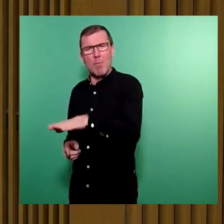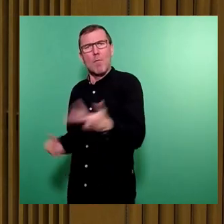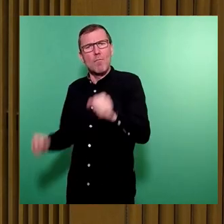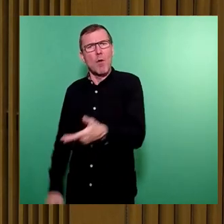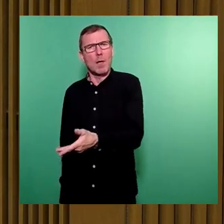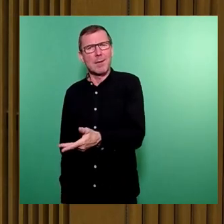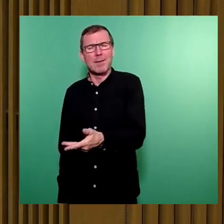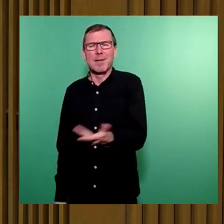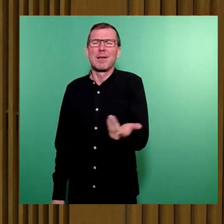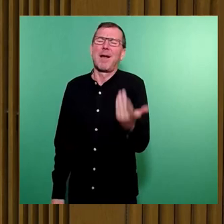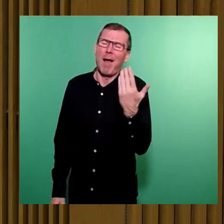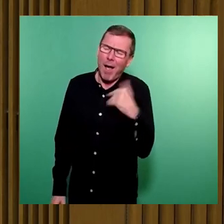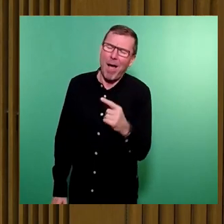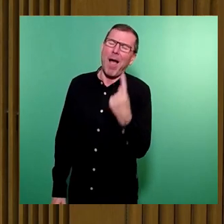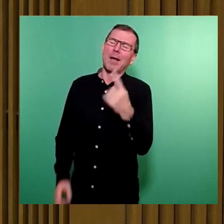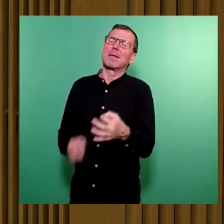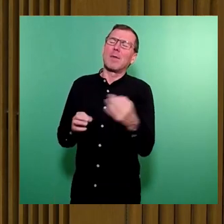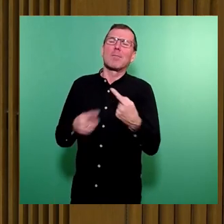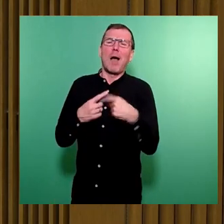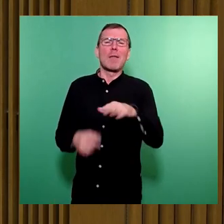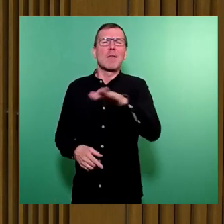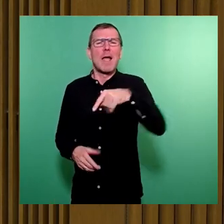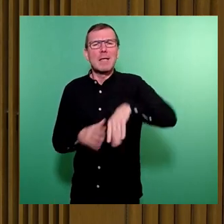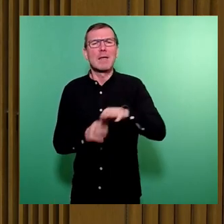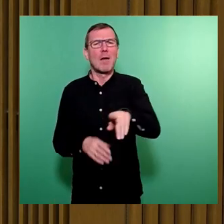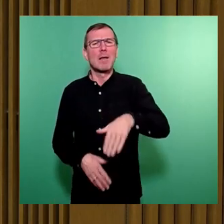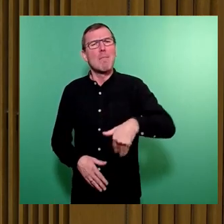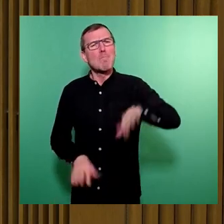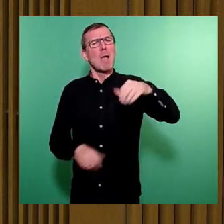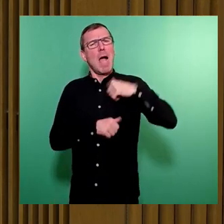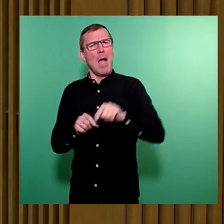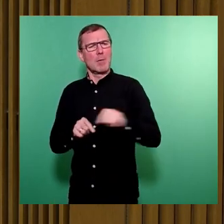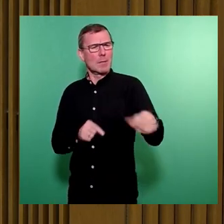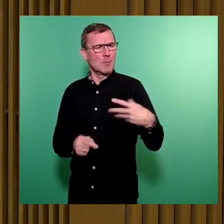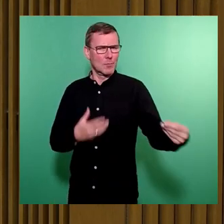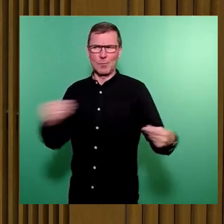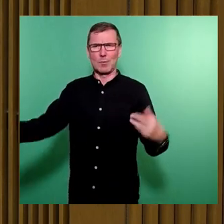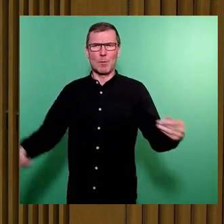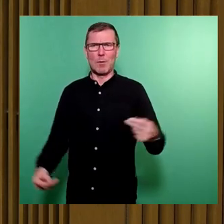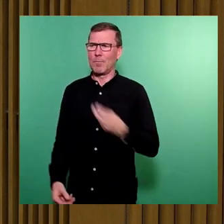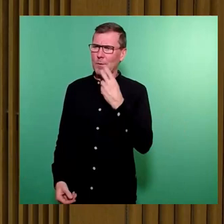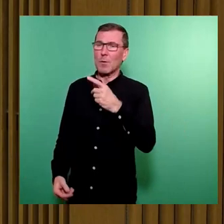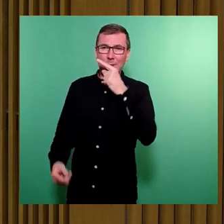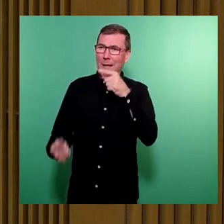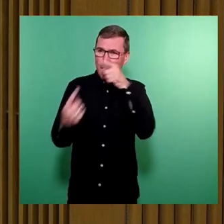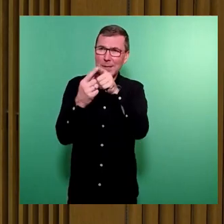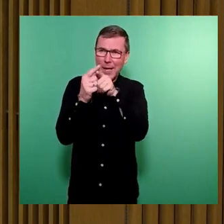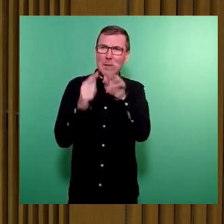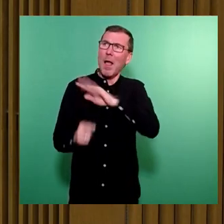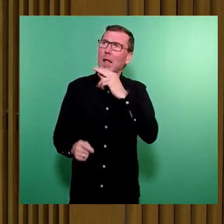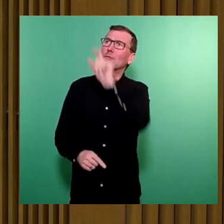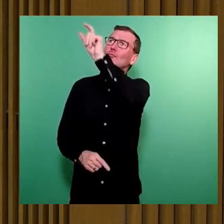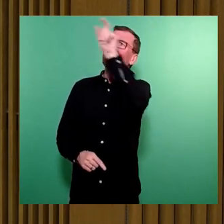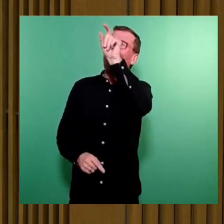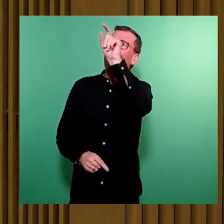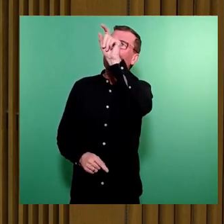wäre ja eine Maßnahme, um andere Tiefgaragen besser auszulassen und wenn du da die Leute direkt ansprichst in der Landessprache, glaube ich, hätte das